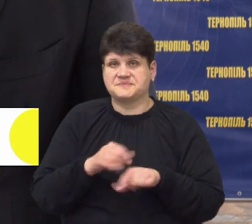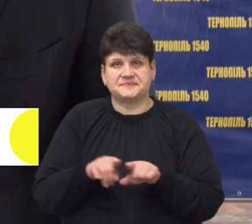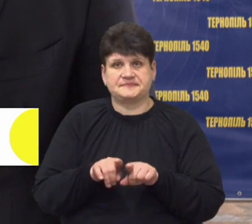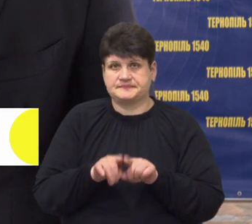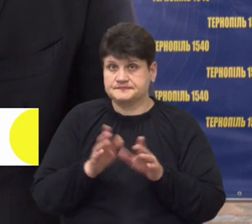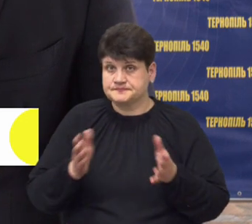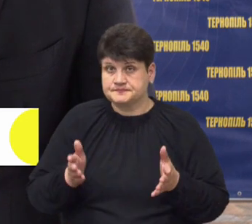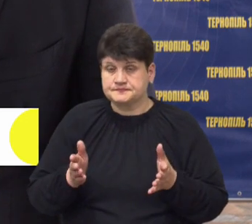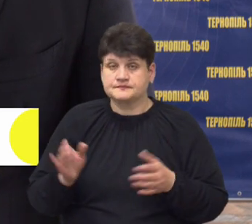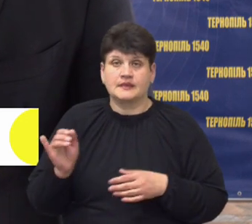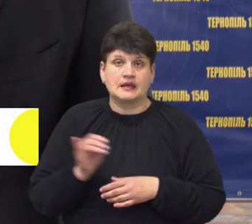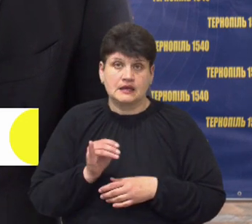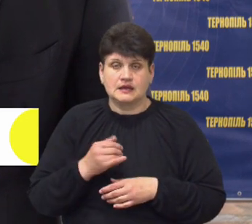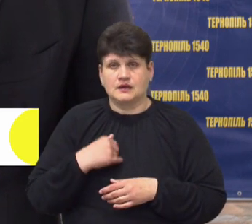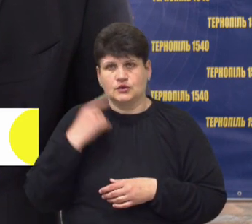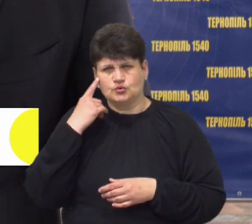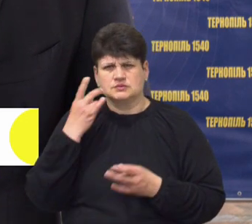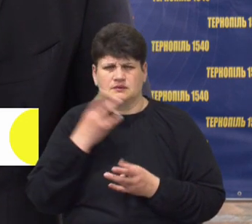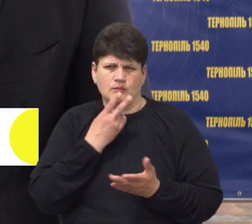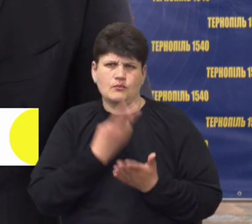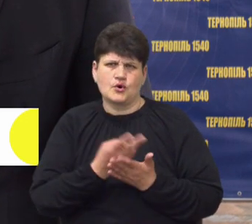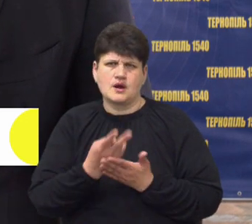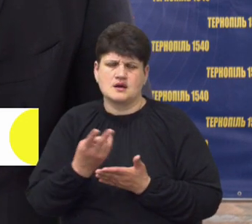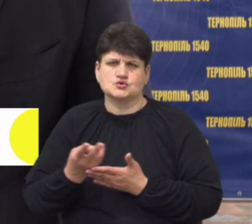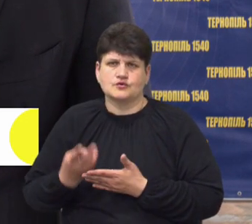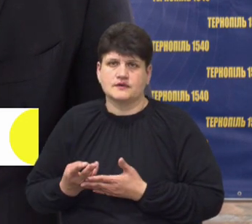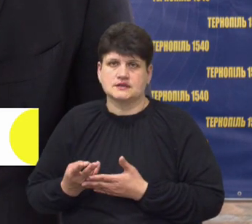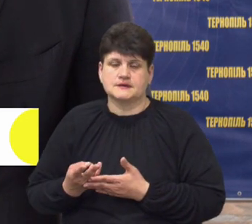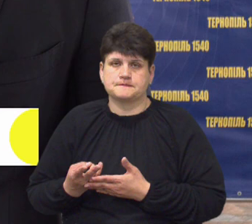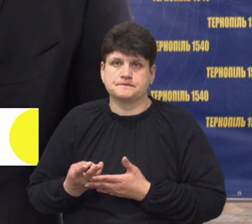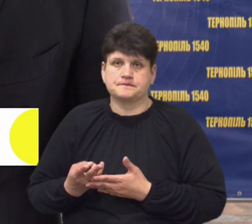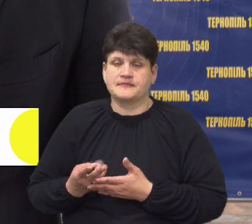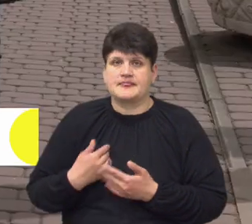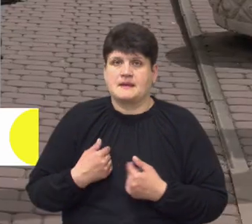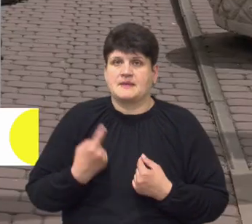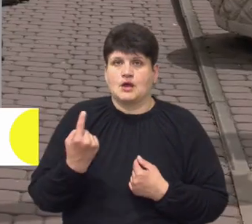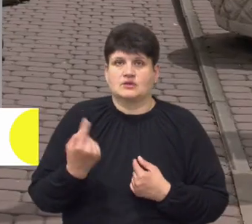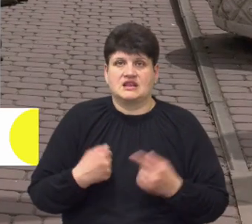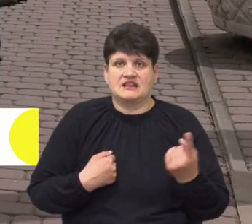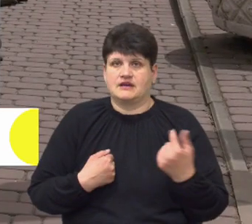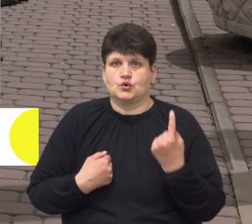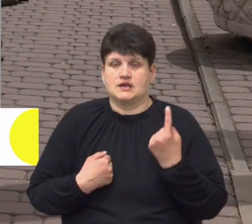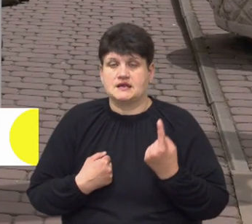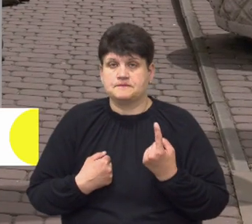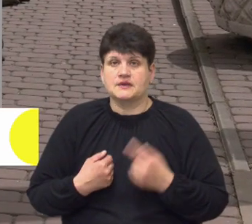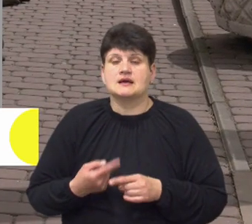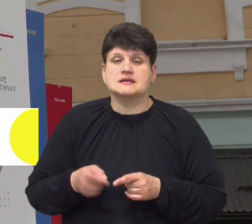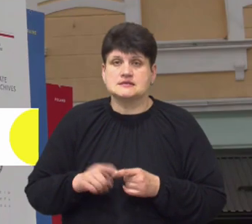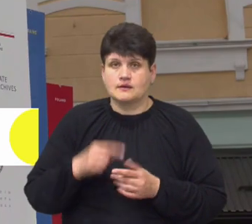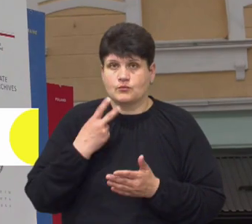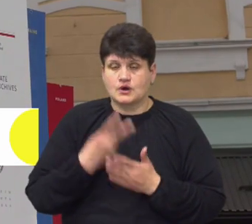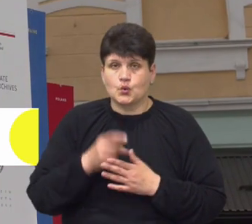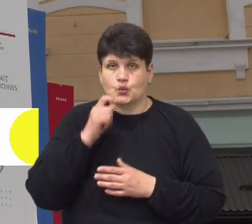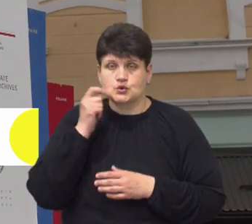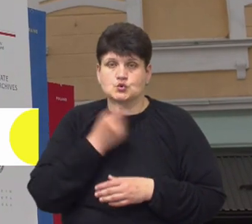думаю, варто показати, що ні ми одні, ні ви одні. Також презентували українсько-польський